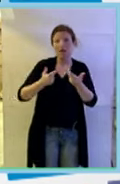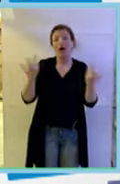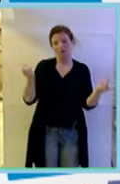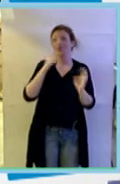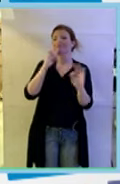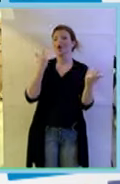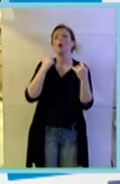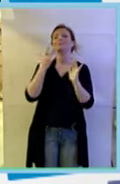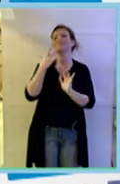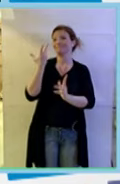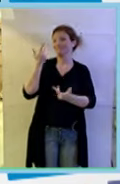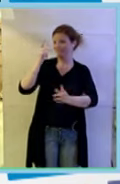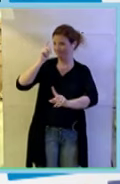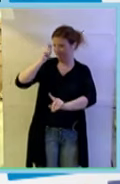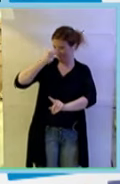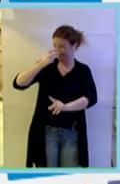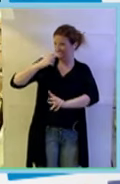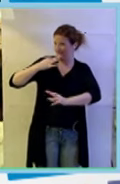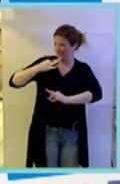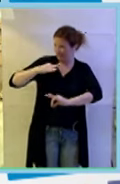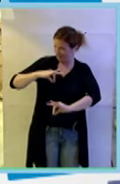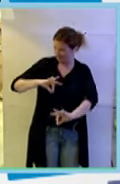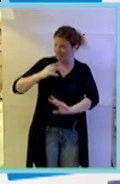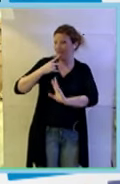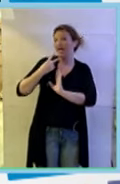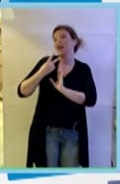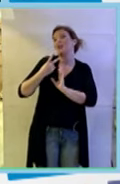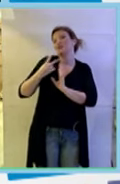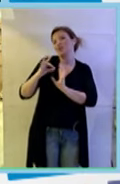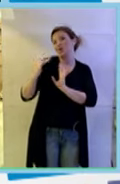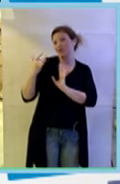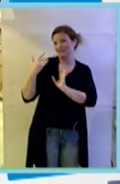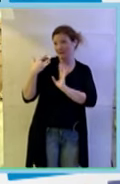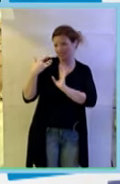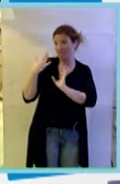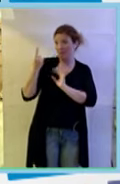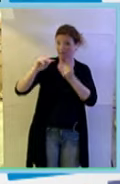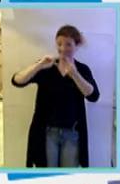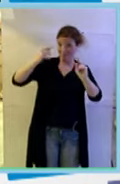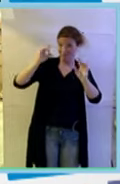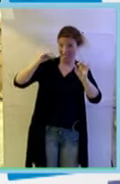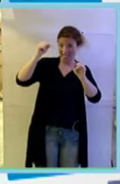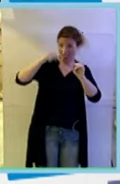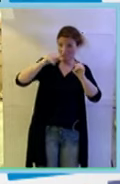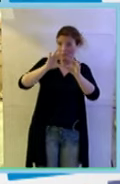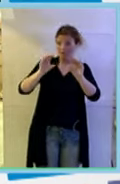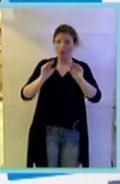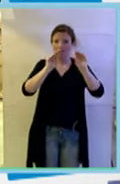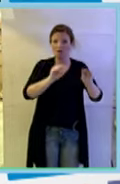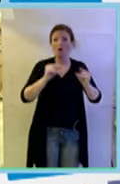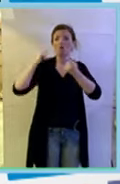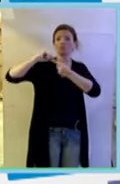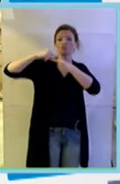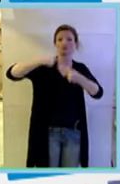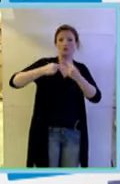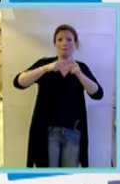educazione dissi all'OMS no grazie e depositai la sequenza di questo virus in GenBank, che è